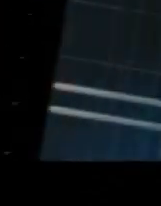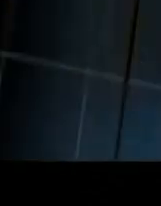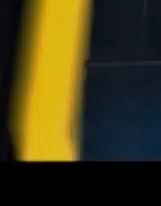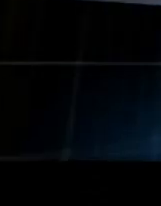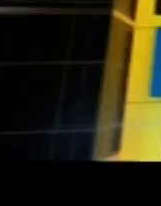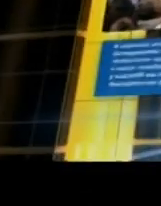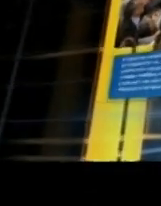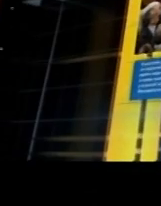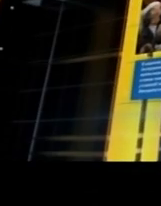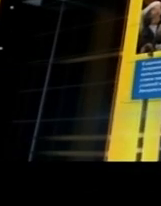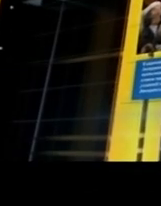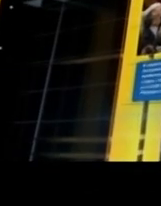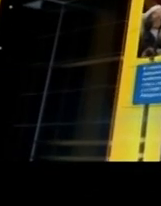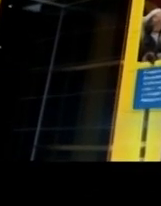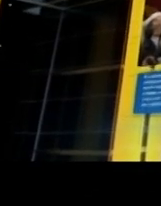МУЗЫКАЛЬНАЯ